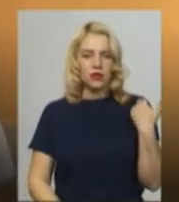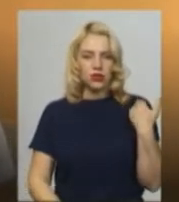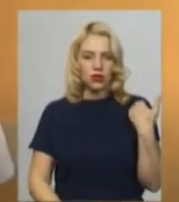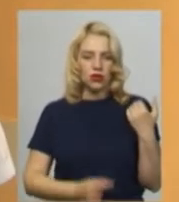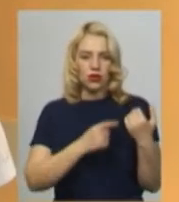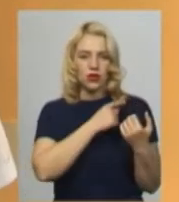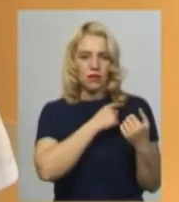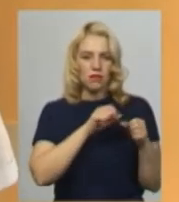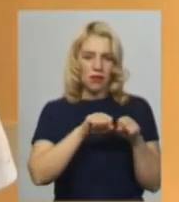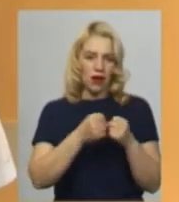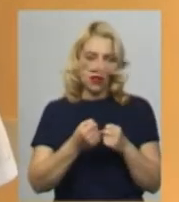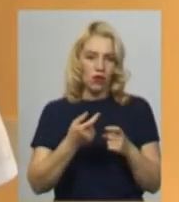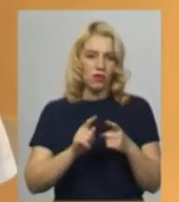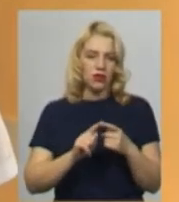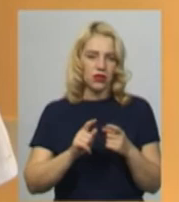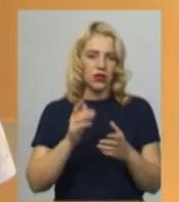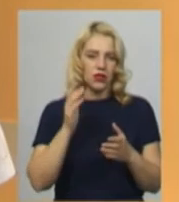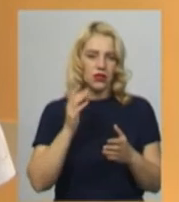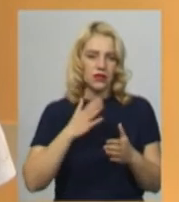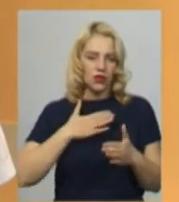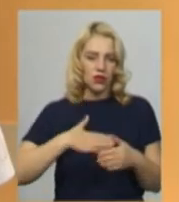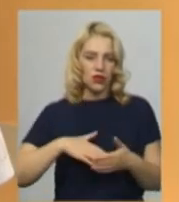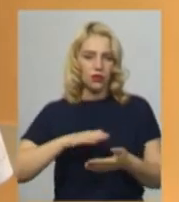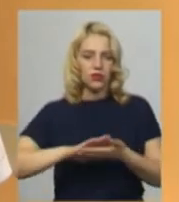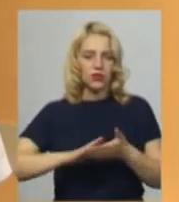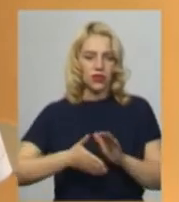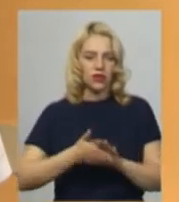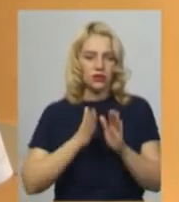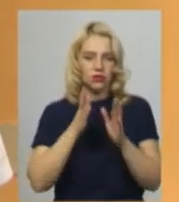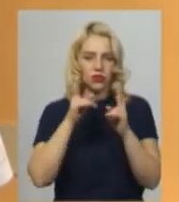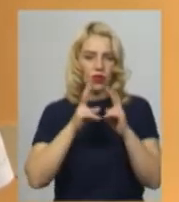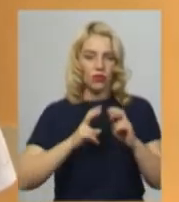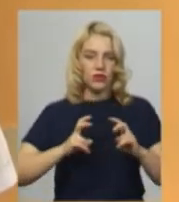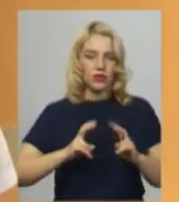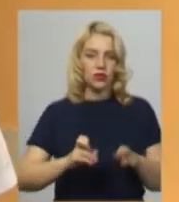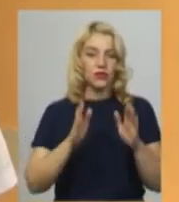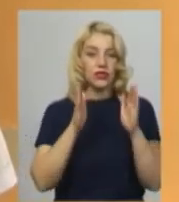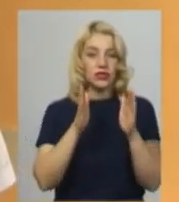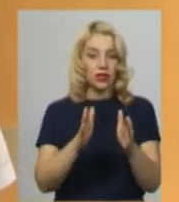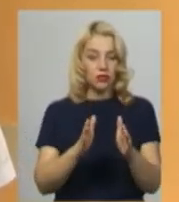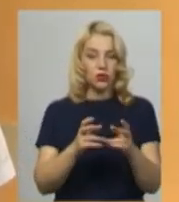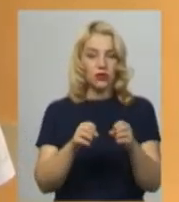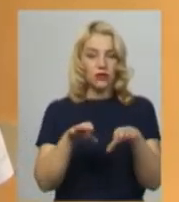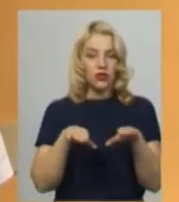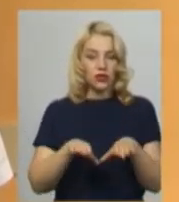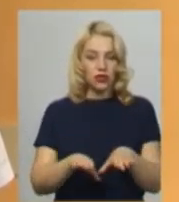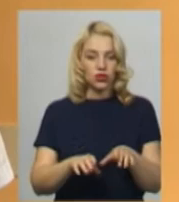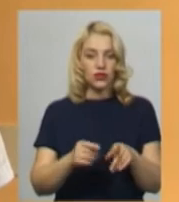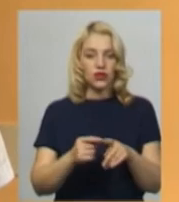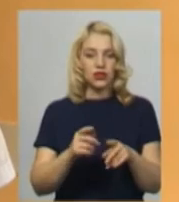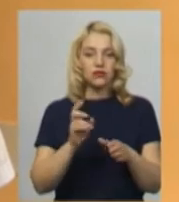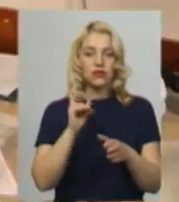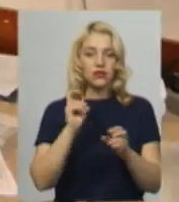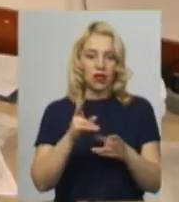зміщенням. Вона зараз знаходиться в задовільному стані, буде обстежуватись і буде вирішуватись тактика